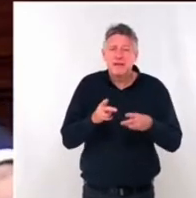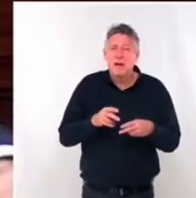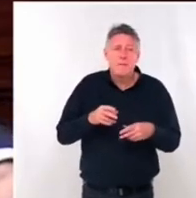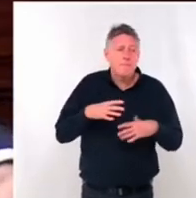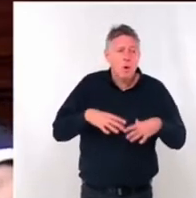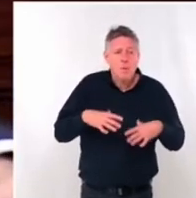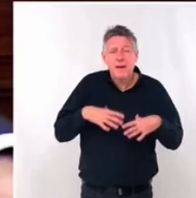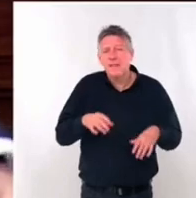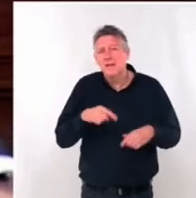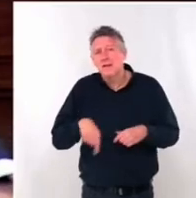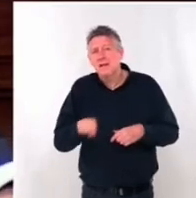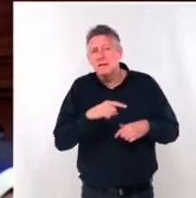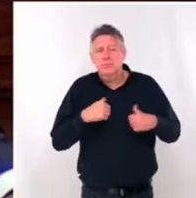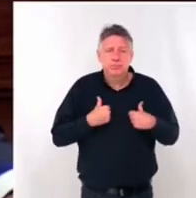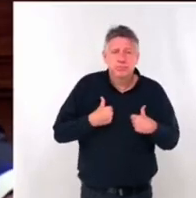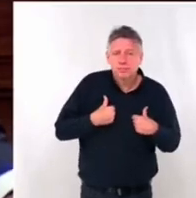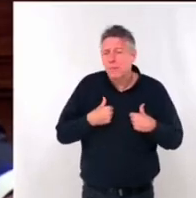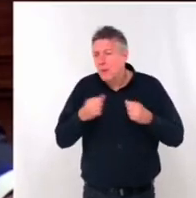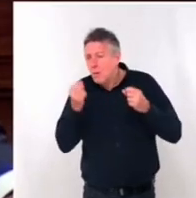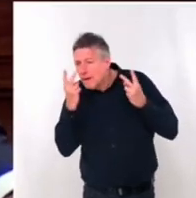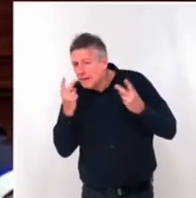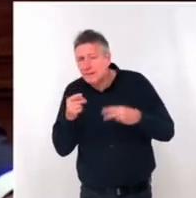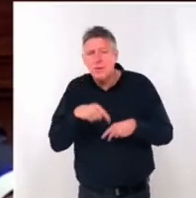répète, en ouvrant les yeux et à nous dire que Bordeaux mérite mieux. Merci. Merci.